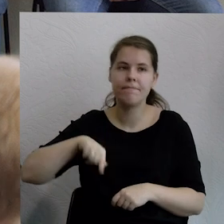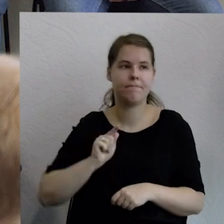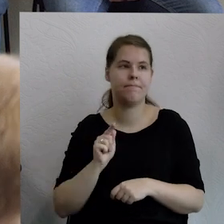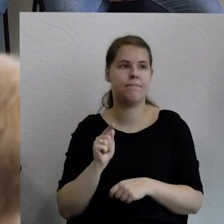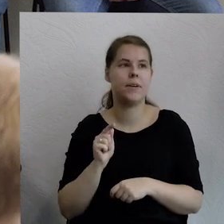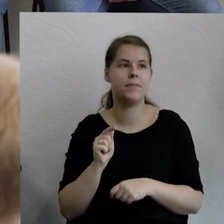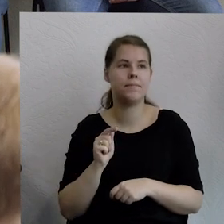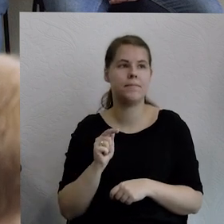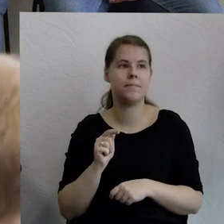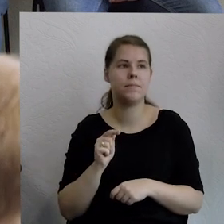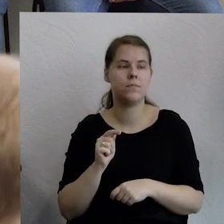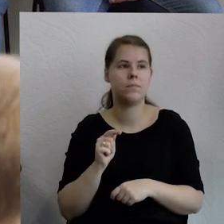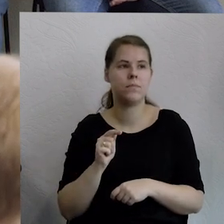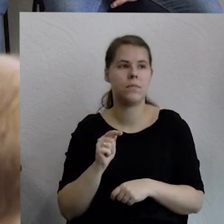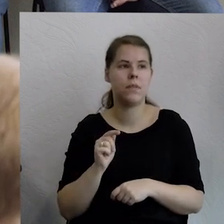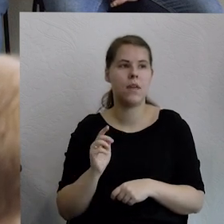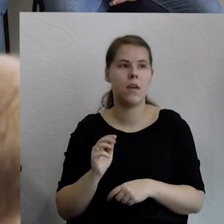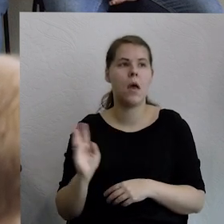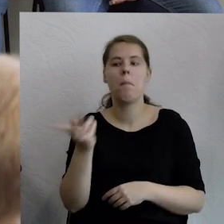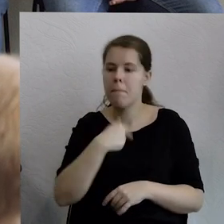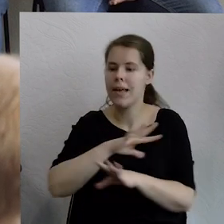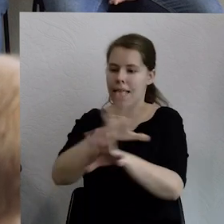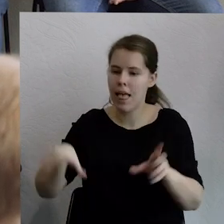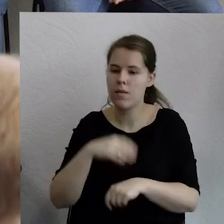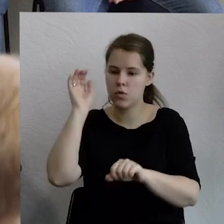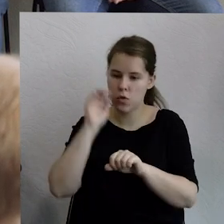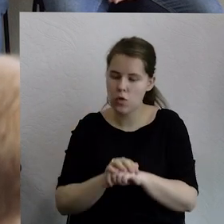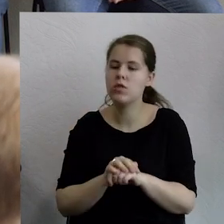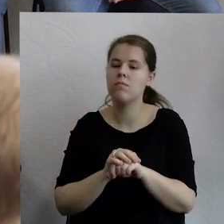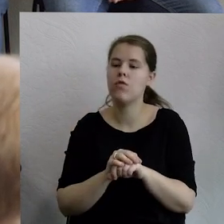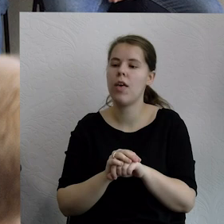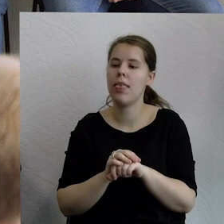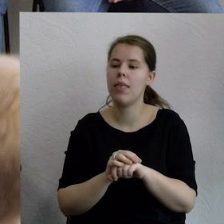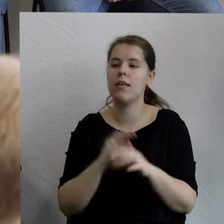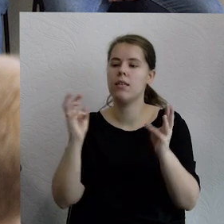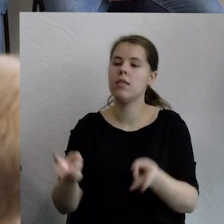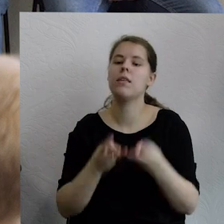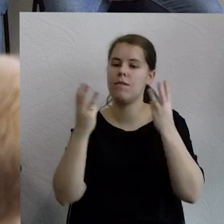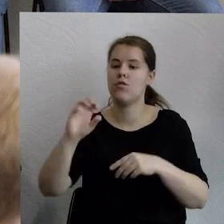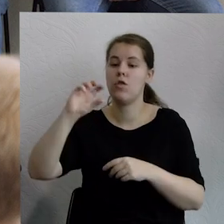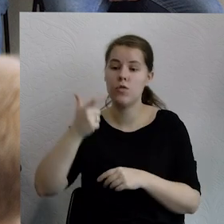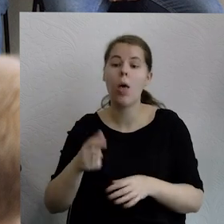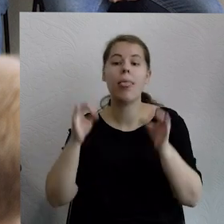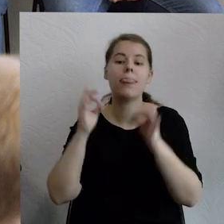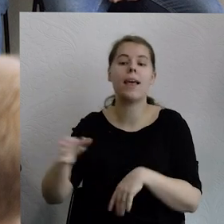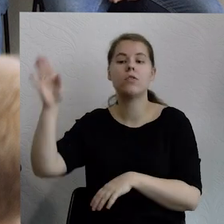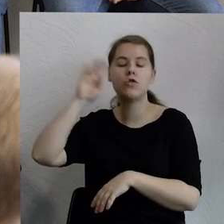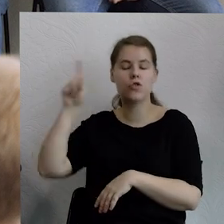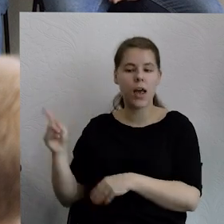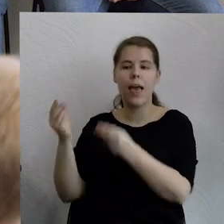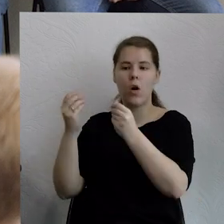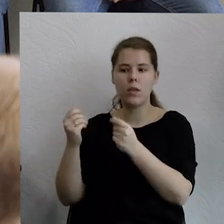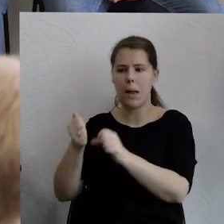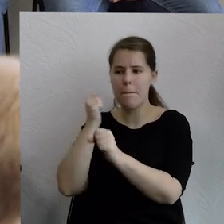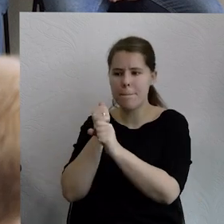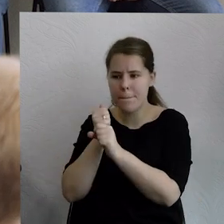uznamy za dominującą i obowiązującą narrację to, nad czym pracują ekonomiści, tylko dzisiaj